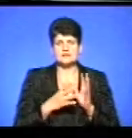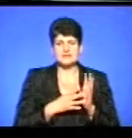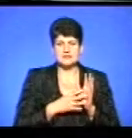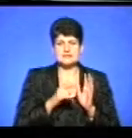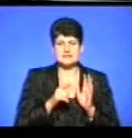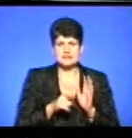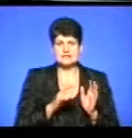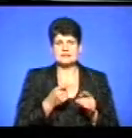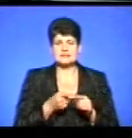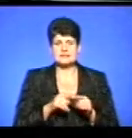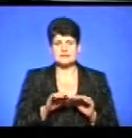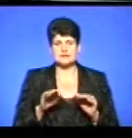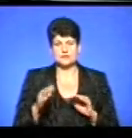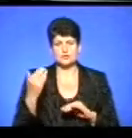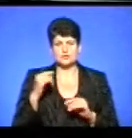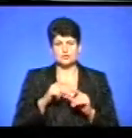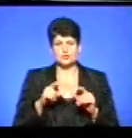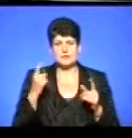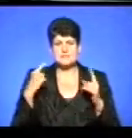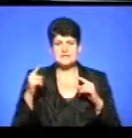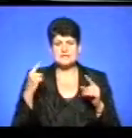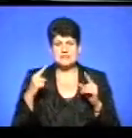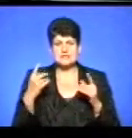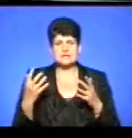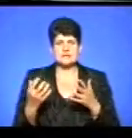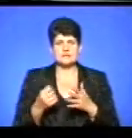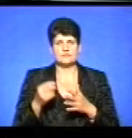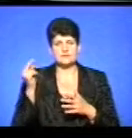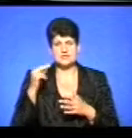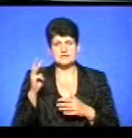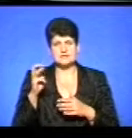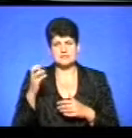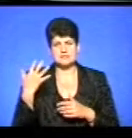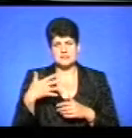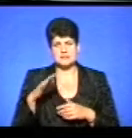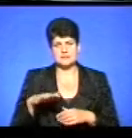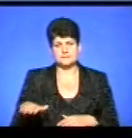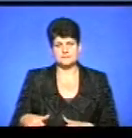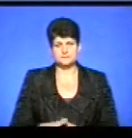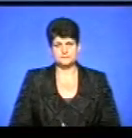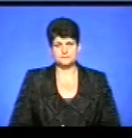них – вихованці колишньої школи мистецтв, у якій здобували освіту 350 учнів.